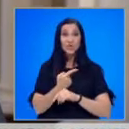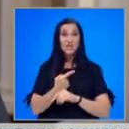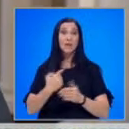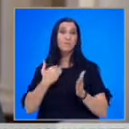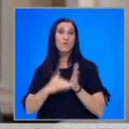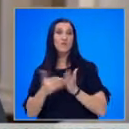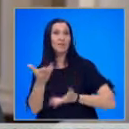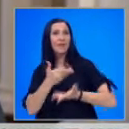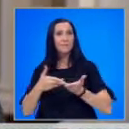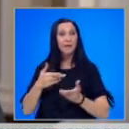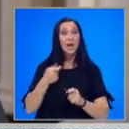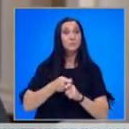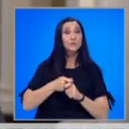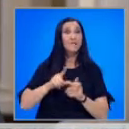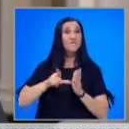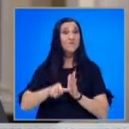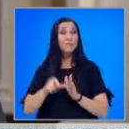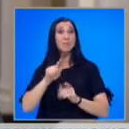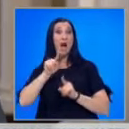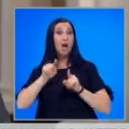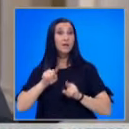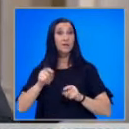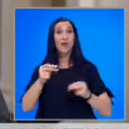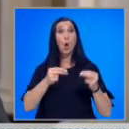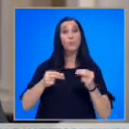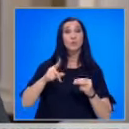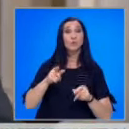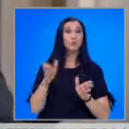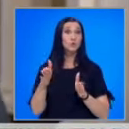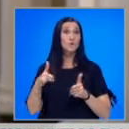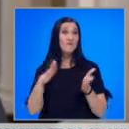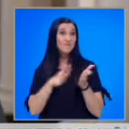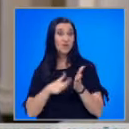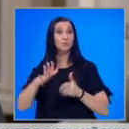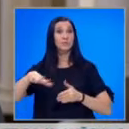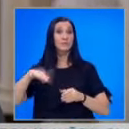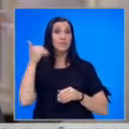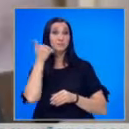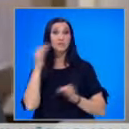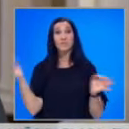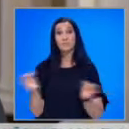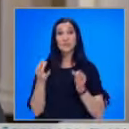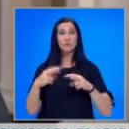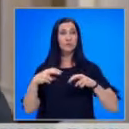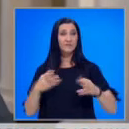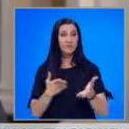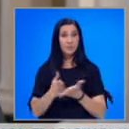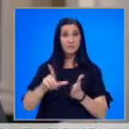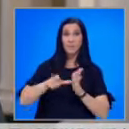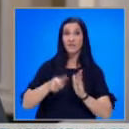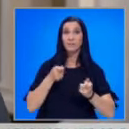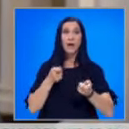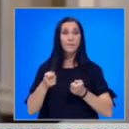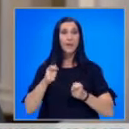създаването на временна анкетна комисия, която да основи фактите и обстоятелствата за използване на специални разознавателни средства по време на